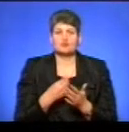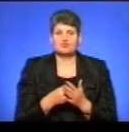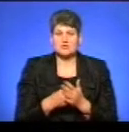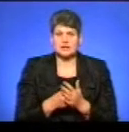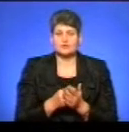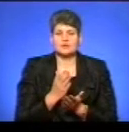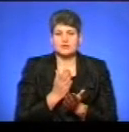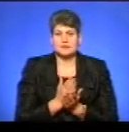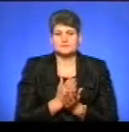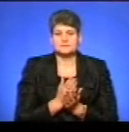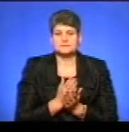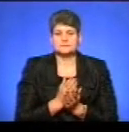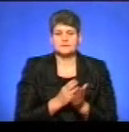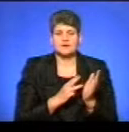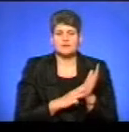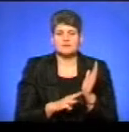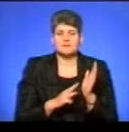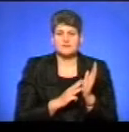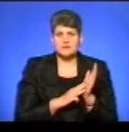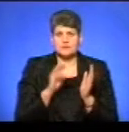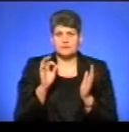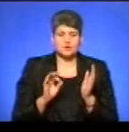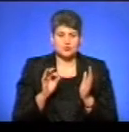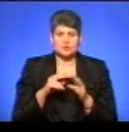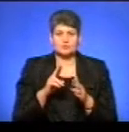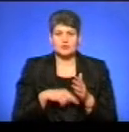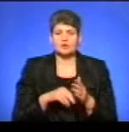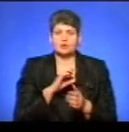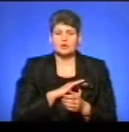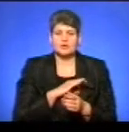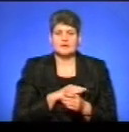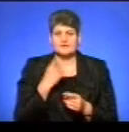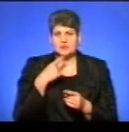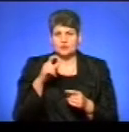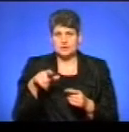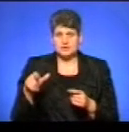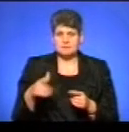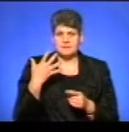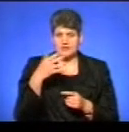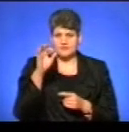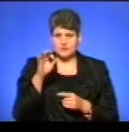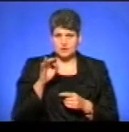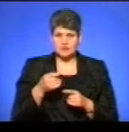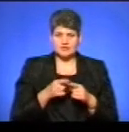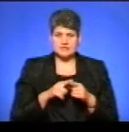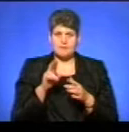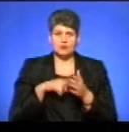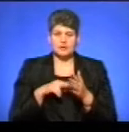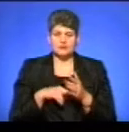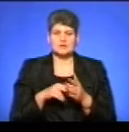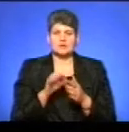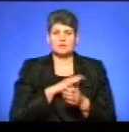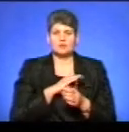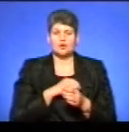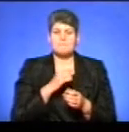складаються на 88% з податку на доходи фізичних осіб, 5% – це податок на прибуток приватних